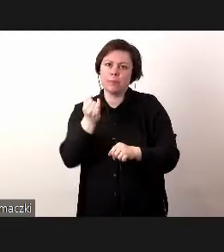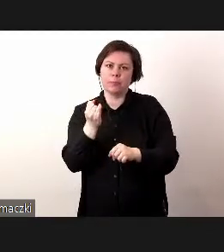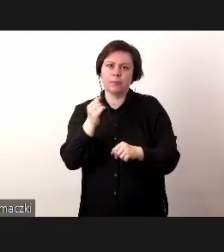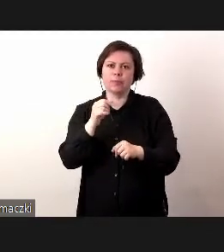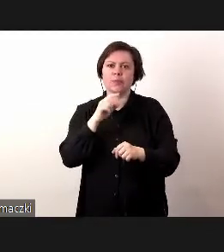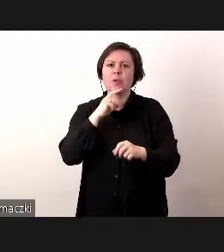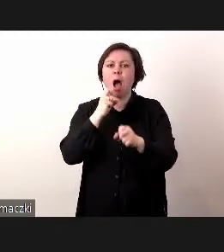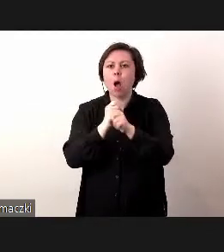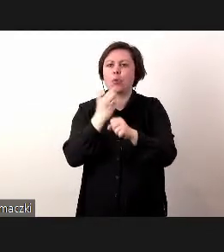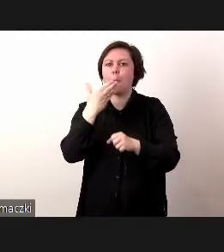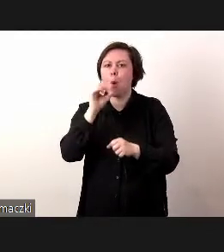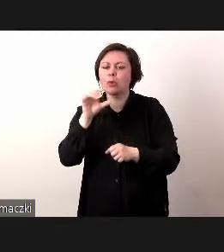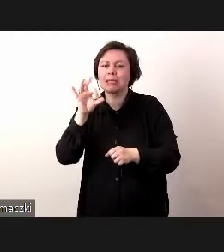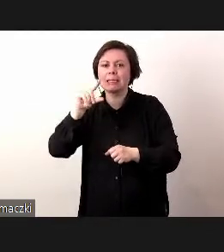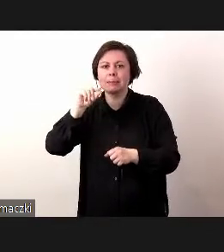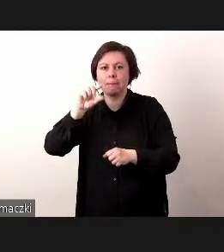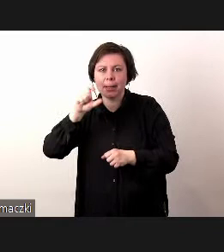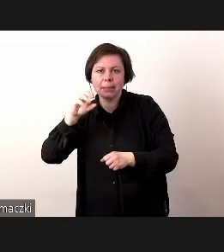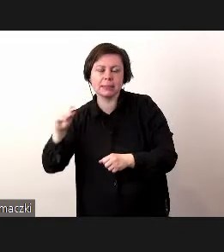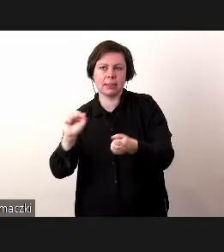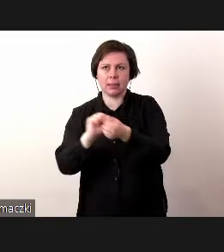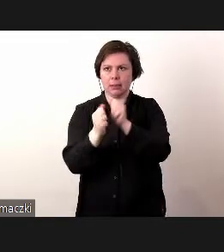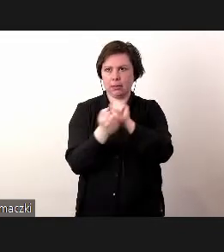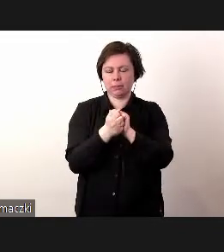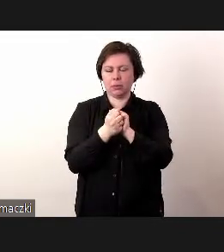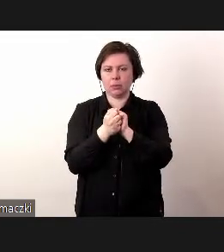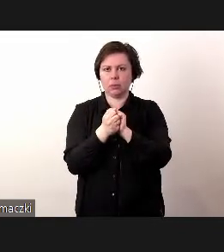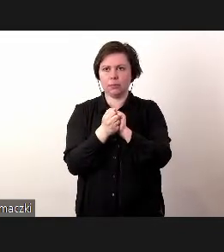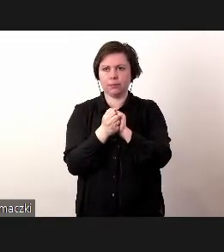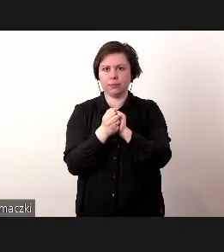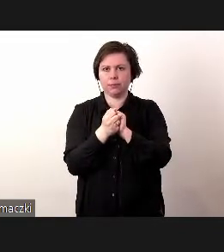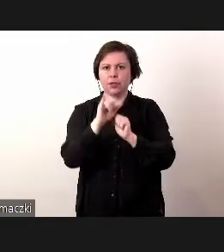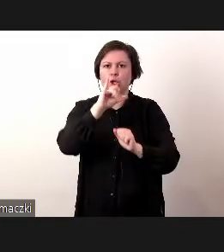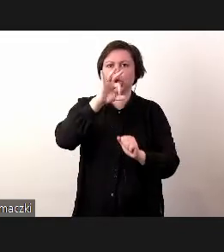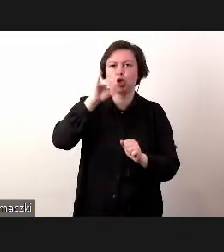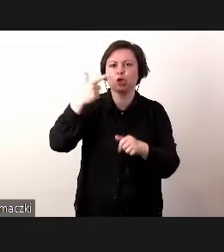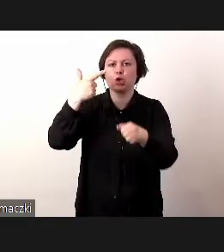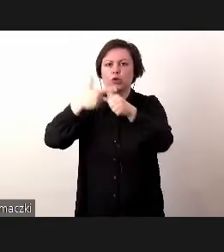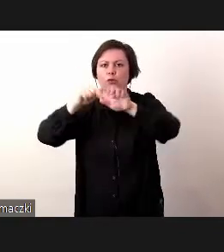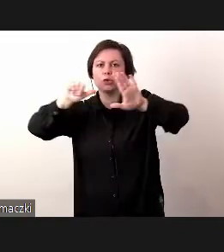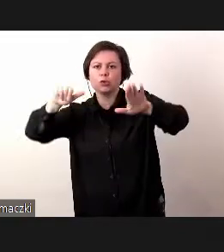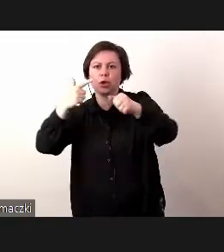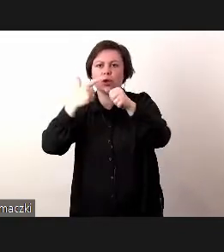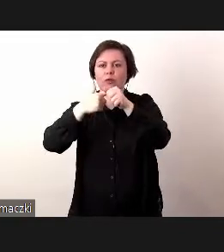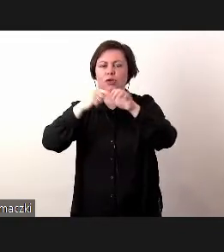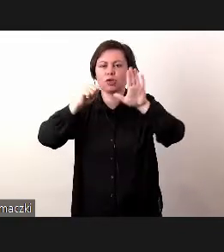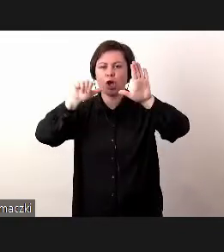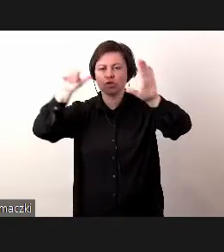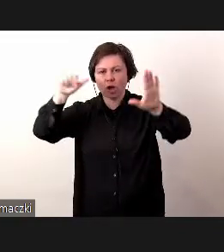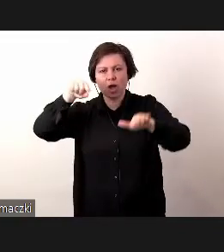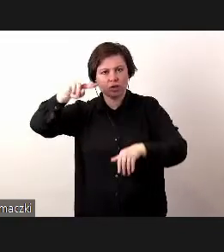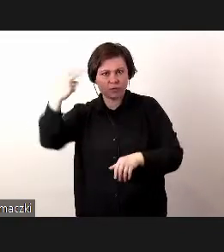Automotive Spice, albo na przykład ISO 26262,